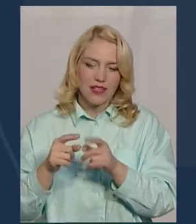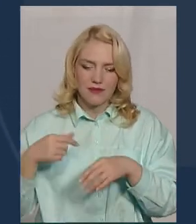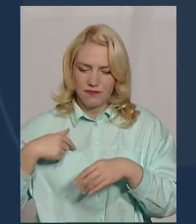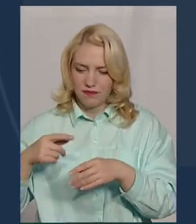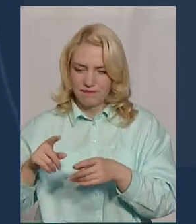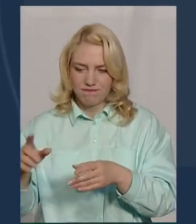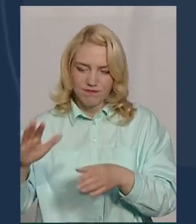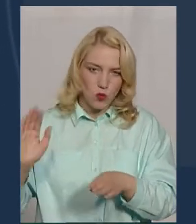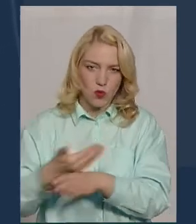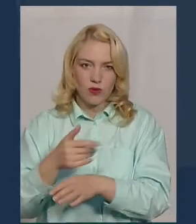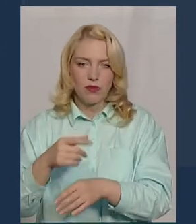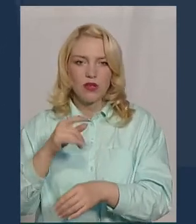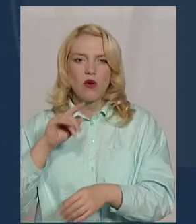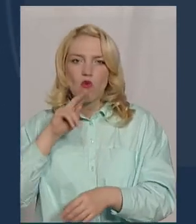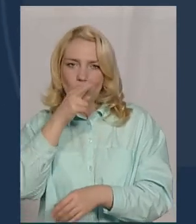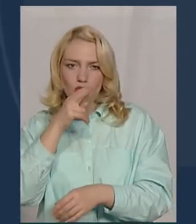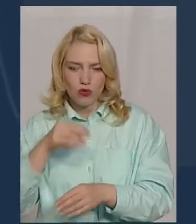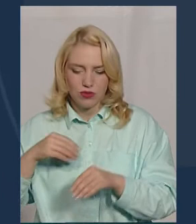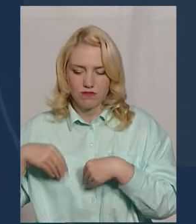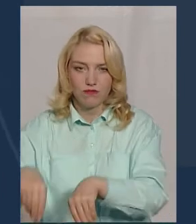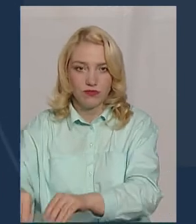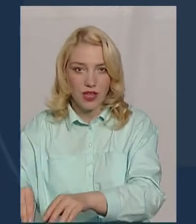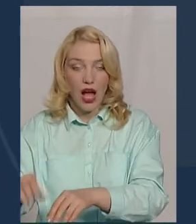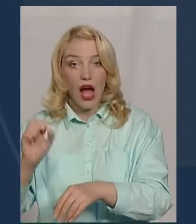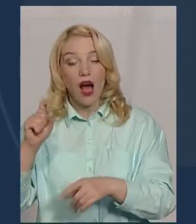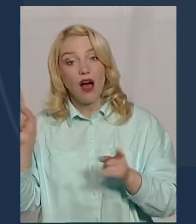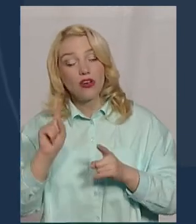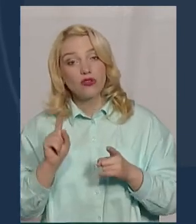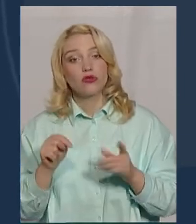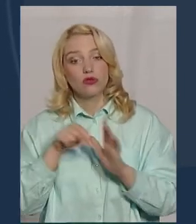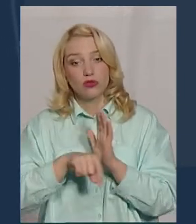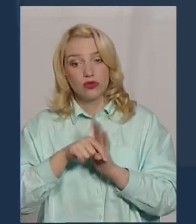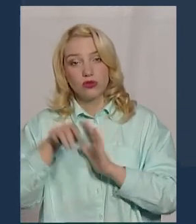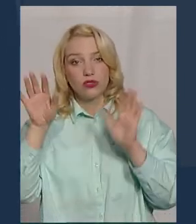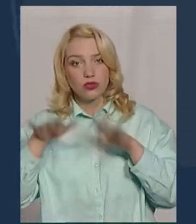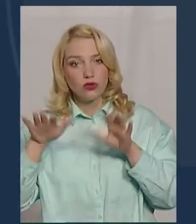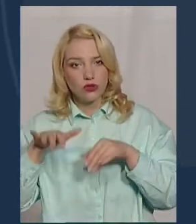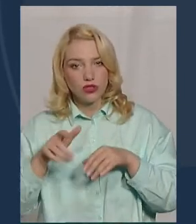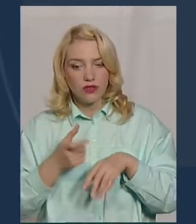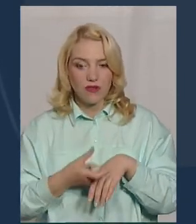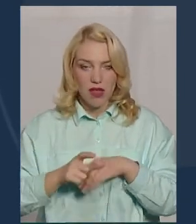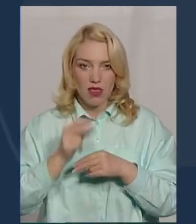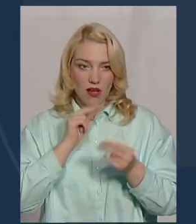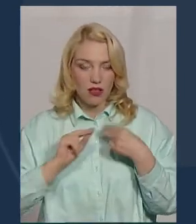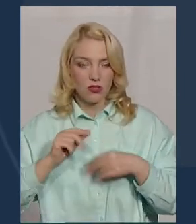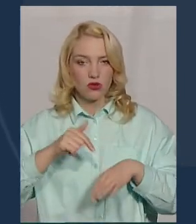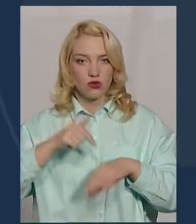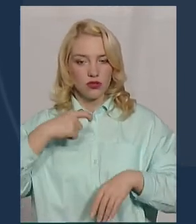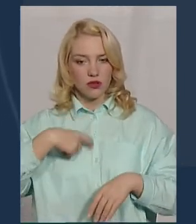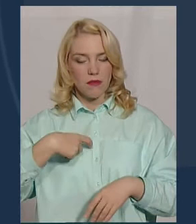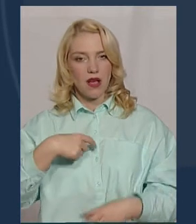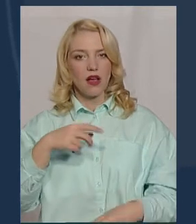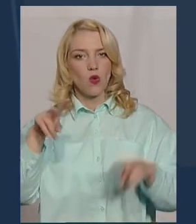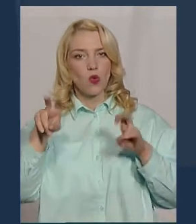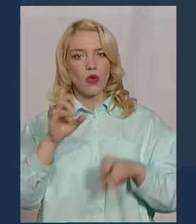соняшником. Що стосується зараз дощів, то, звичайно, більше себе краще почуває ріпак, оскільки в нього більше